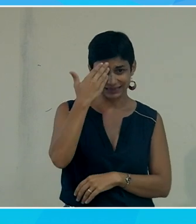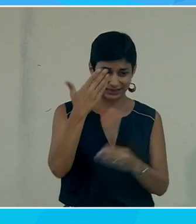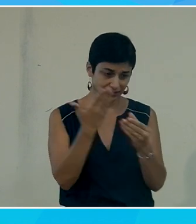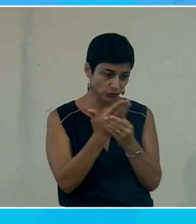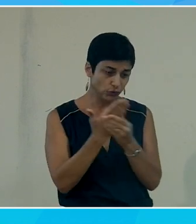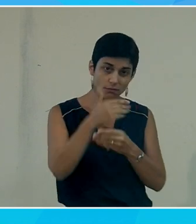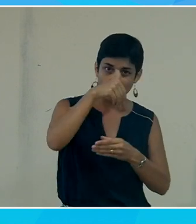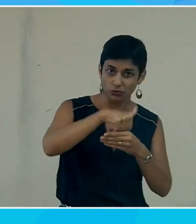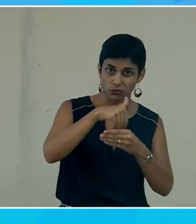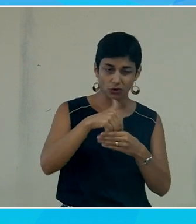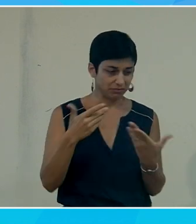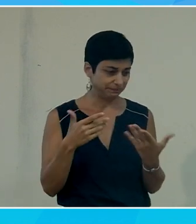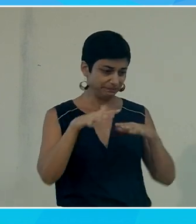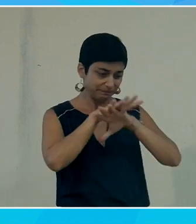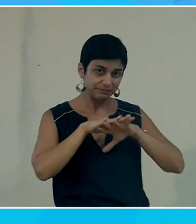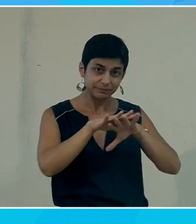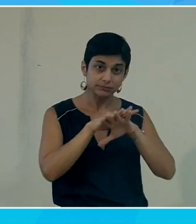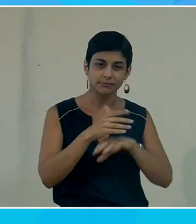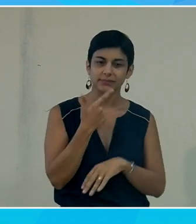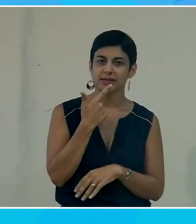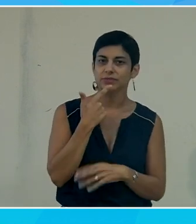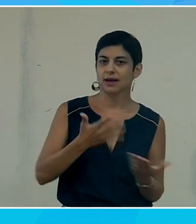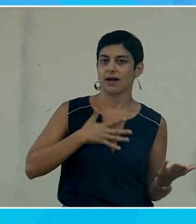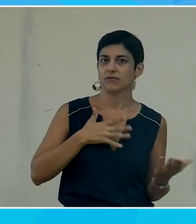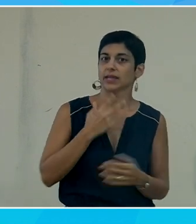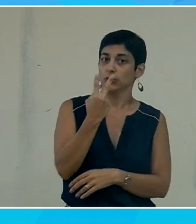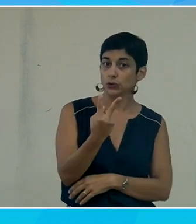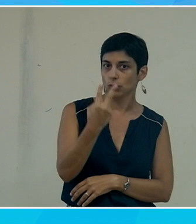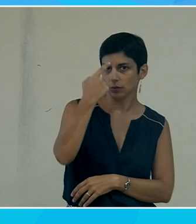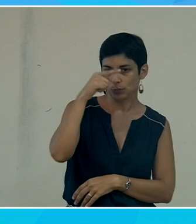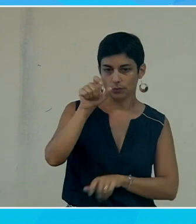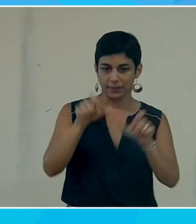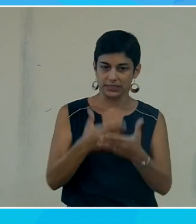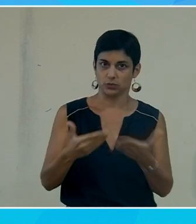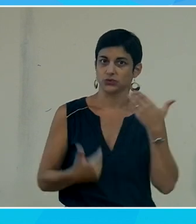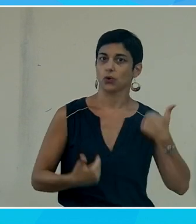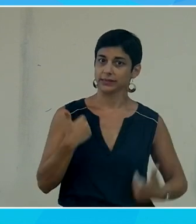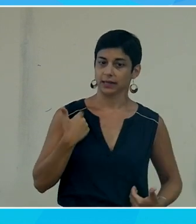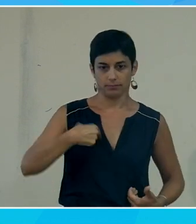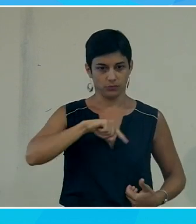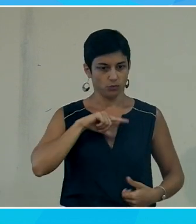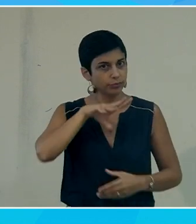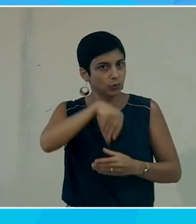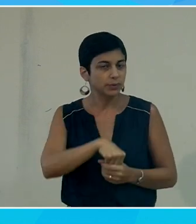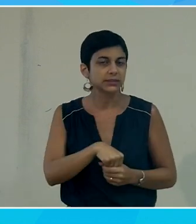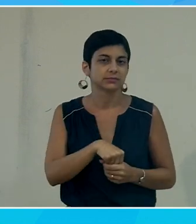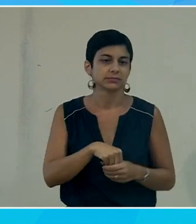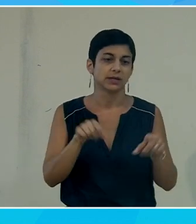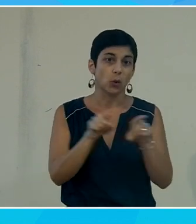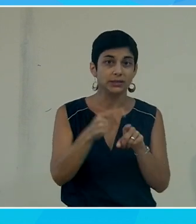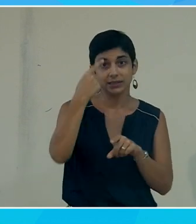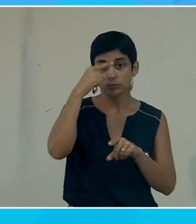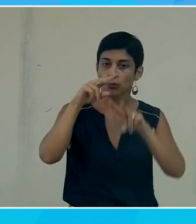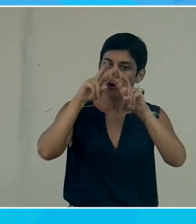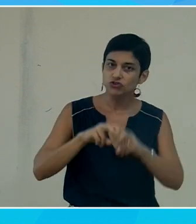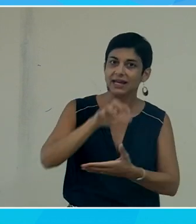accessible donc double profit pour les personnes en situation de handicap que nous sommes mais également aussi pour les recherches